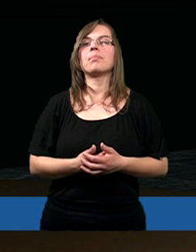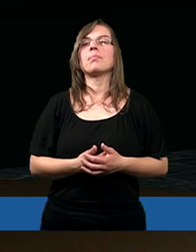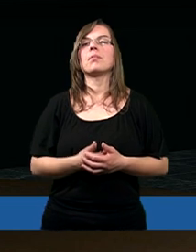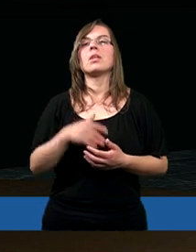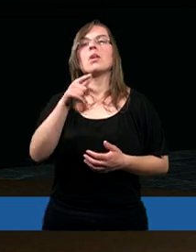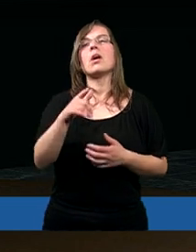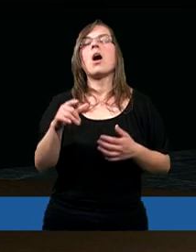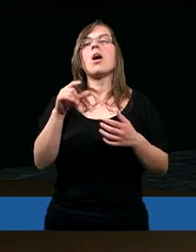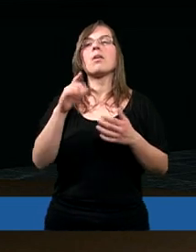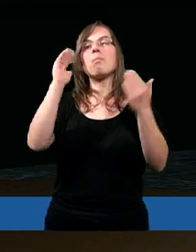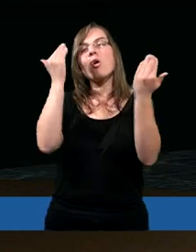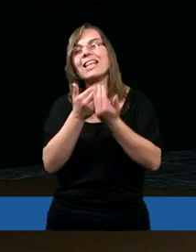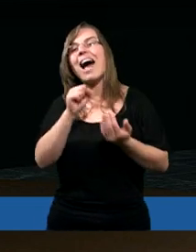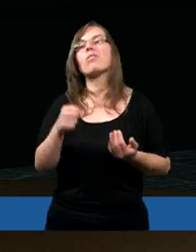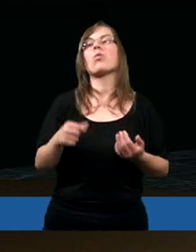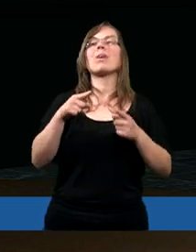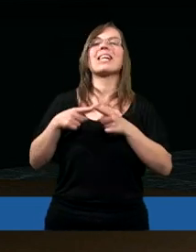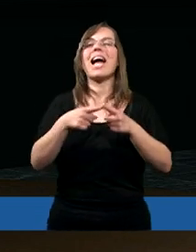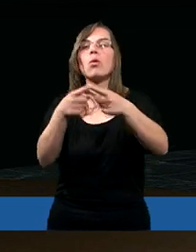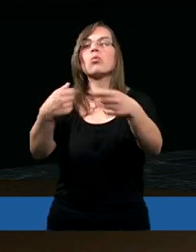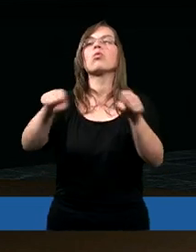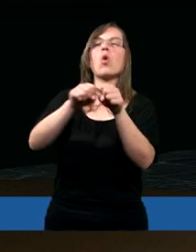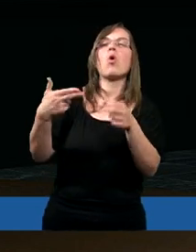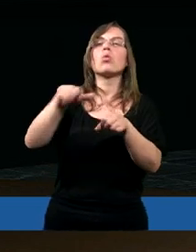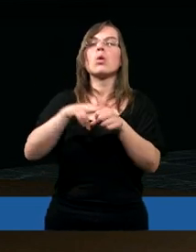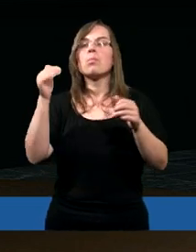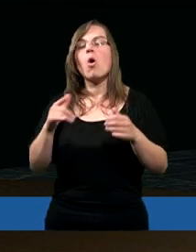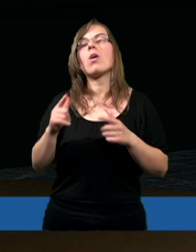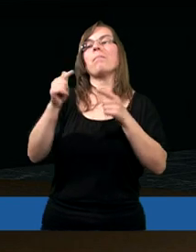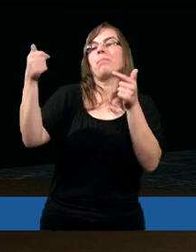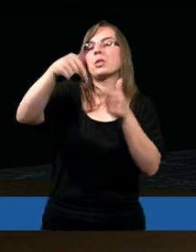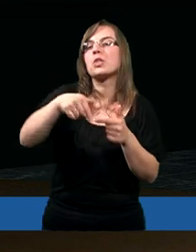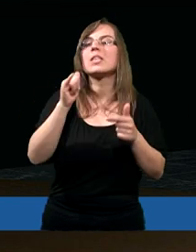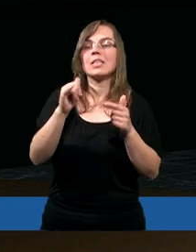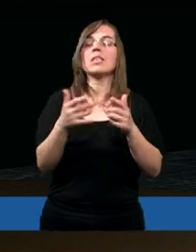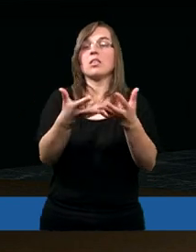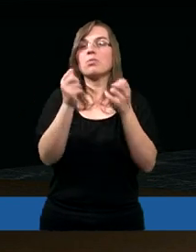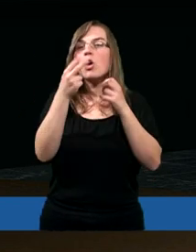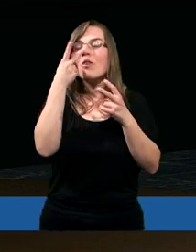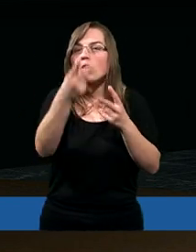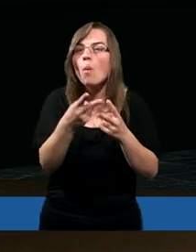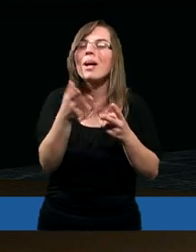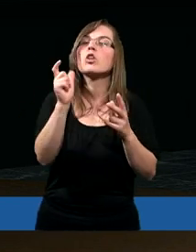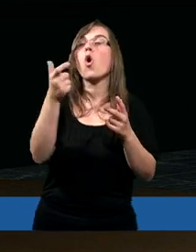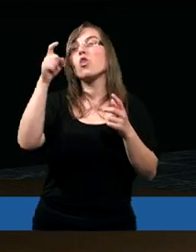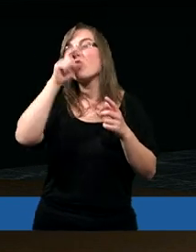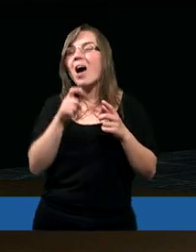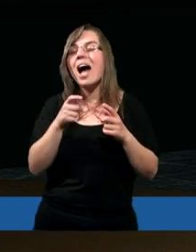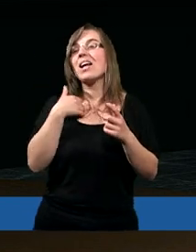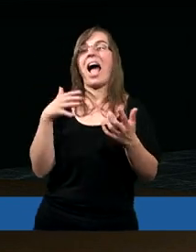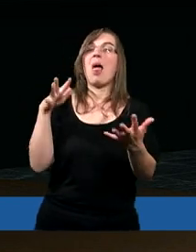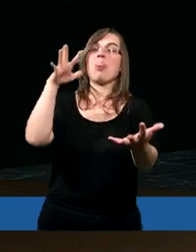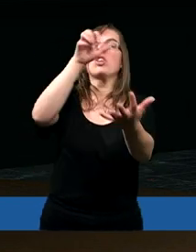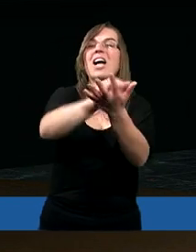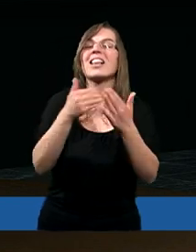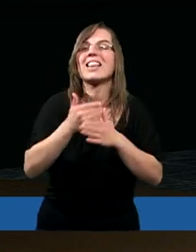tą skalą porównawczą albo kierunkiem, po którym mogę poznawać, czy idę w dobrą stronę, czy w złą. I daleko nie